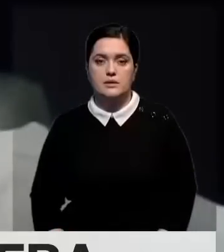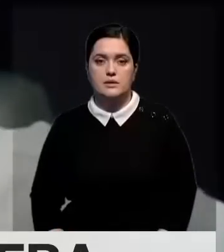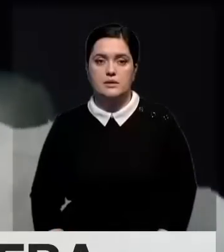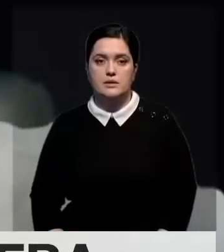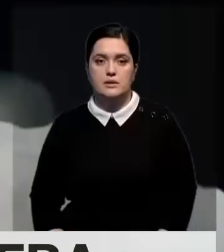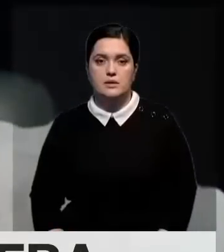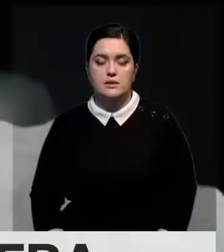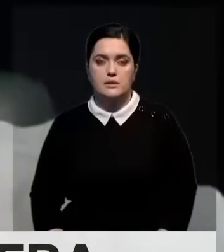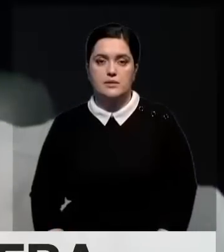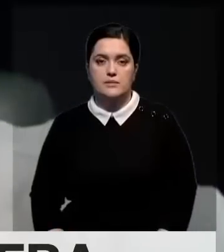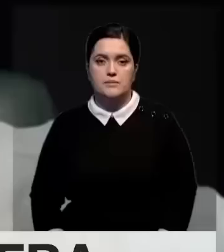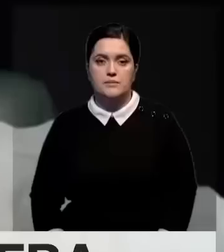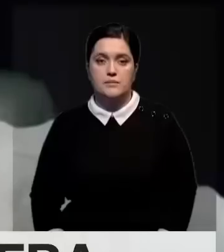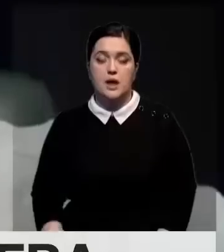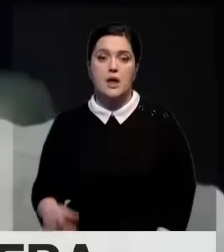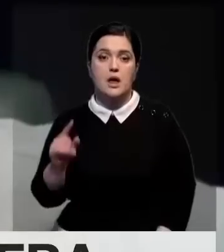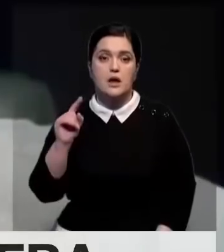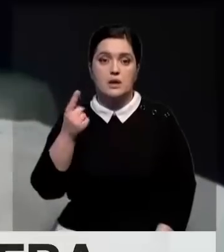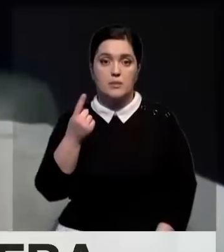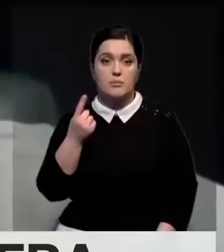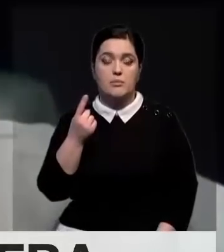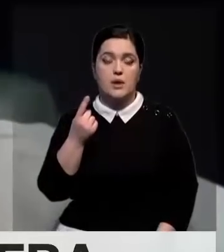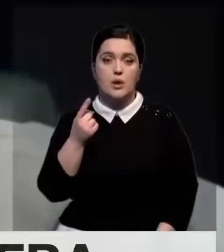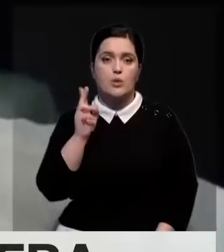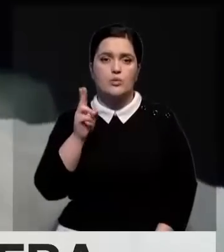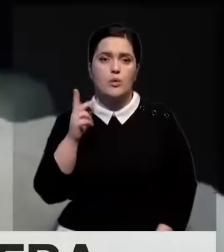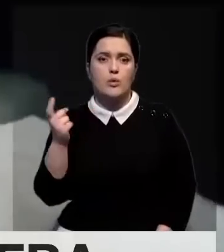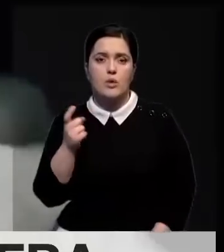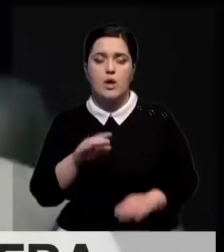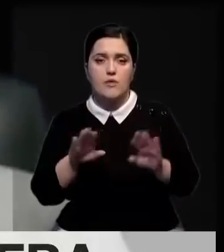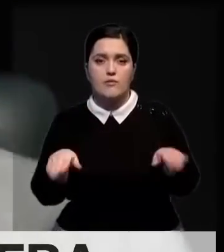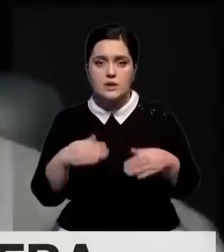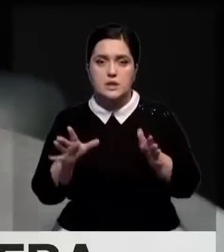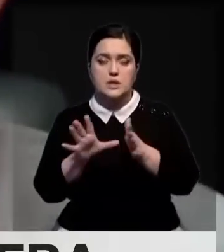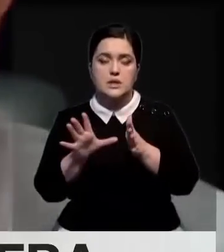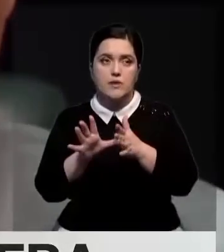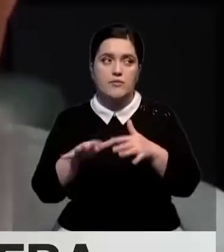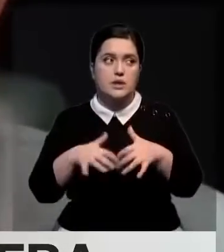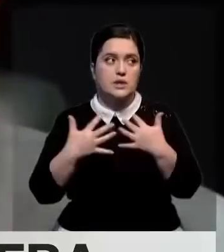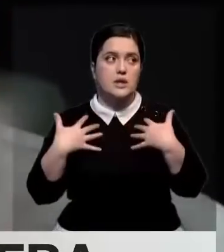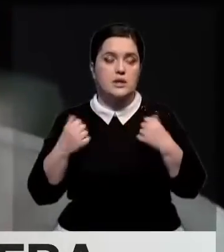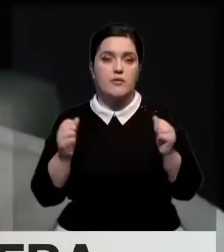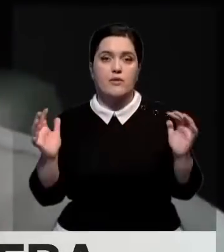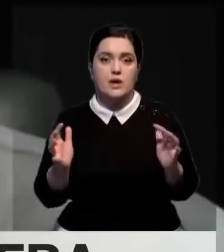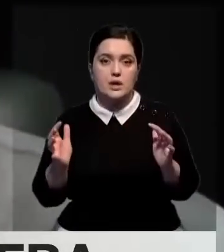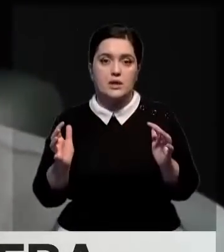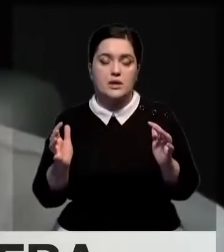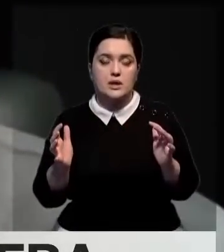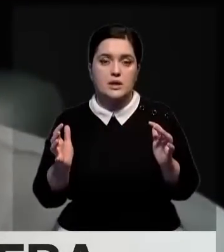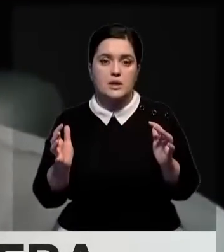в том, что одним из самых бенефициаров, скажем так, отсутствия цифровизации здравоохранения является